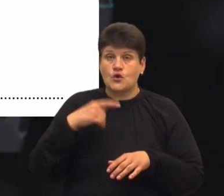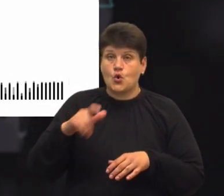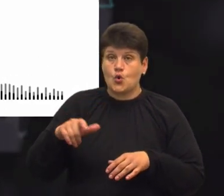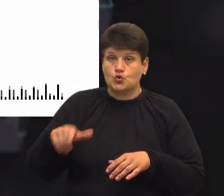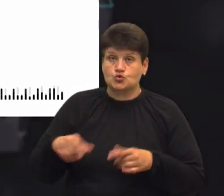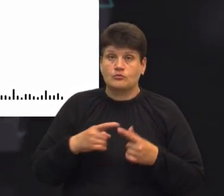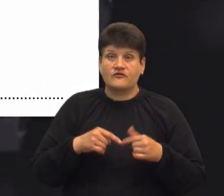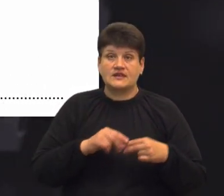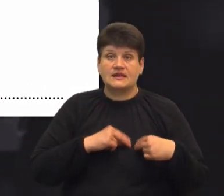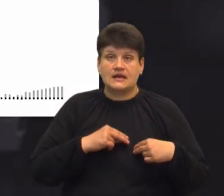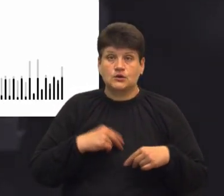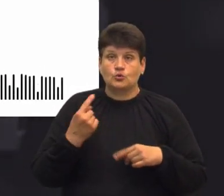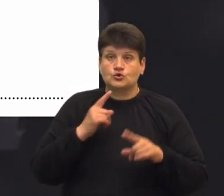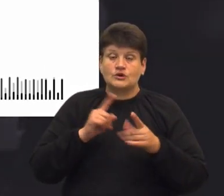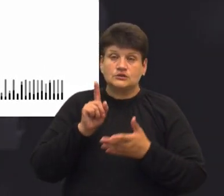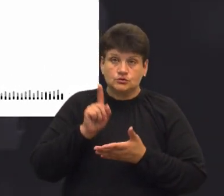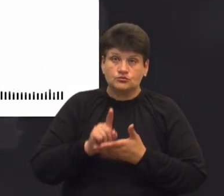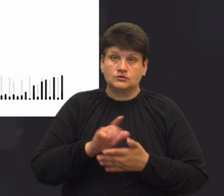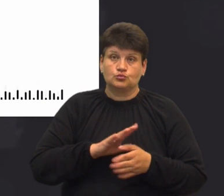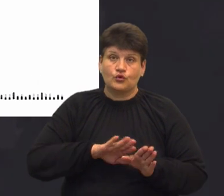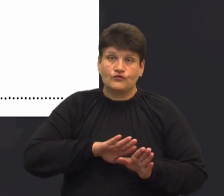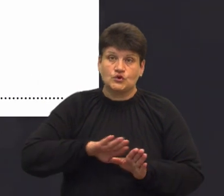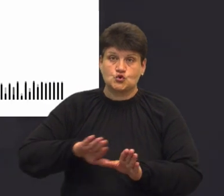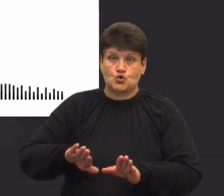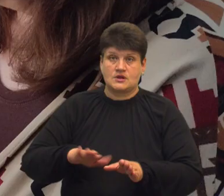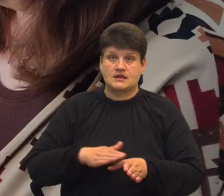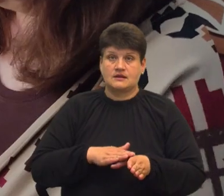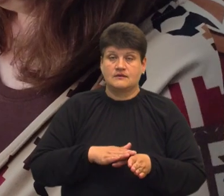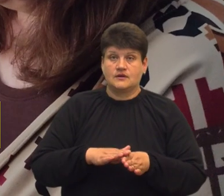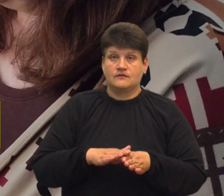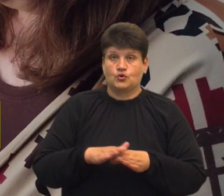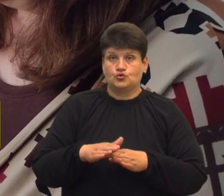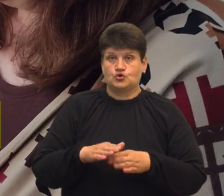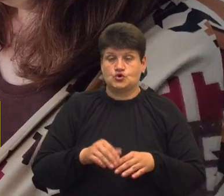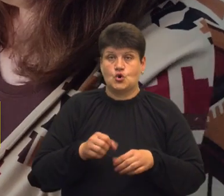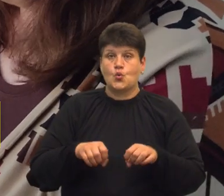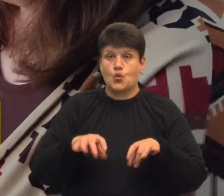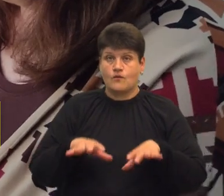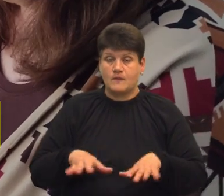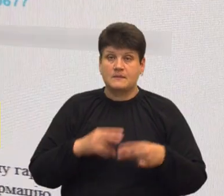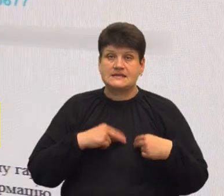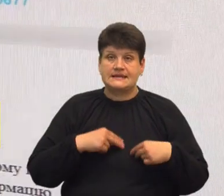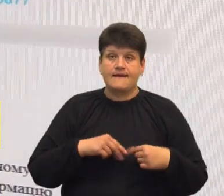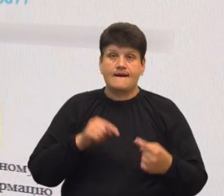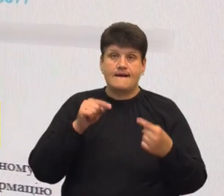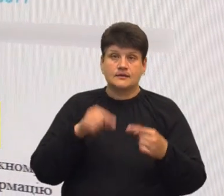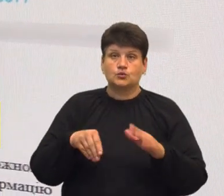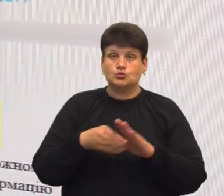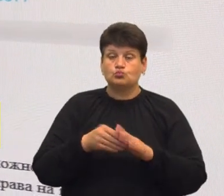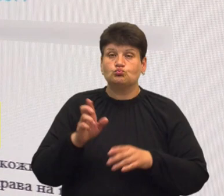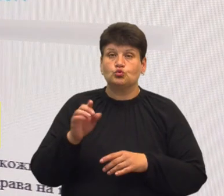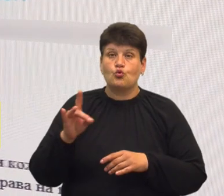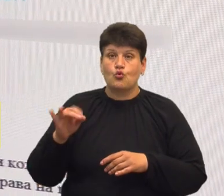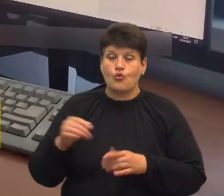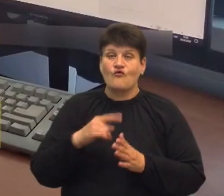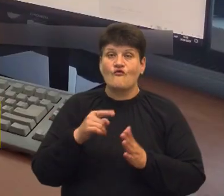кадрів обласної ради, зобов'язані були його відсторонити, виконувати цю ухвало. Працівники Національного антикорупційного бюро у відповідь на